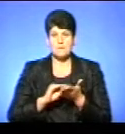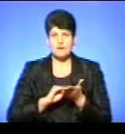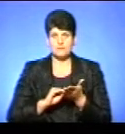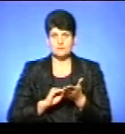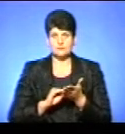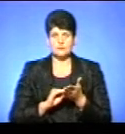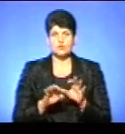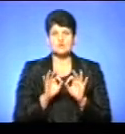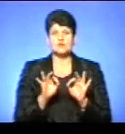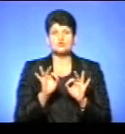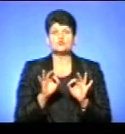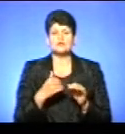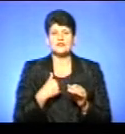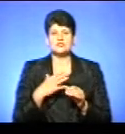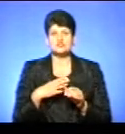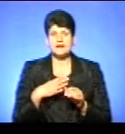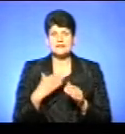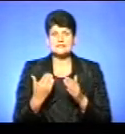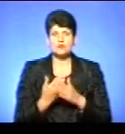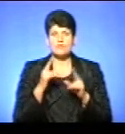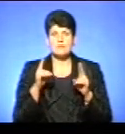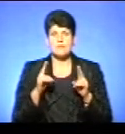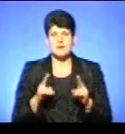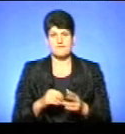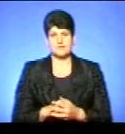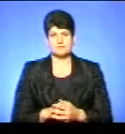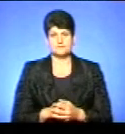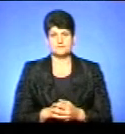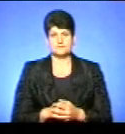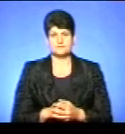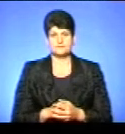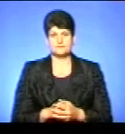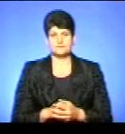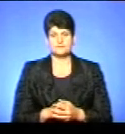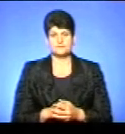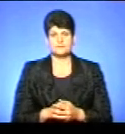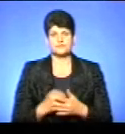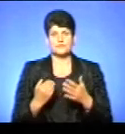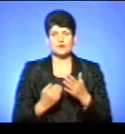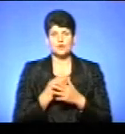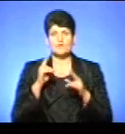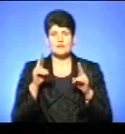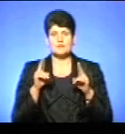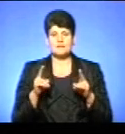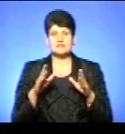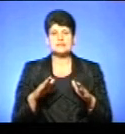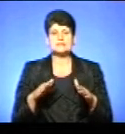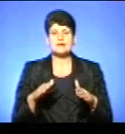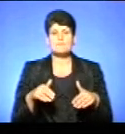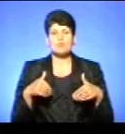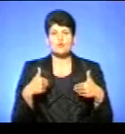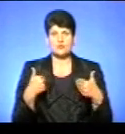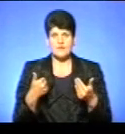Пролюструйте, що нас чекає за цими новими правилами? Нові правила, які запропонувала правописна